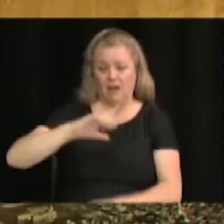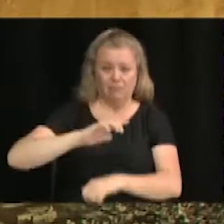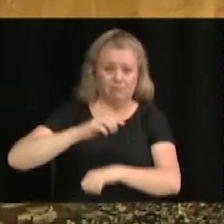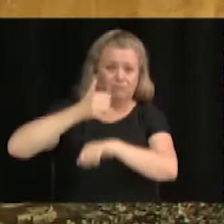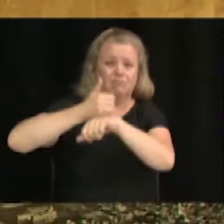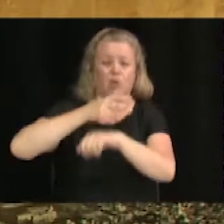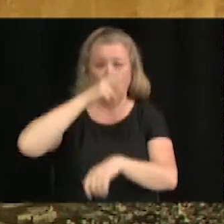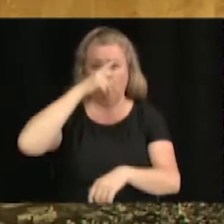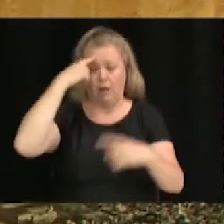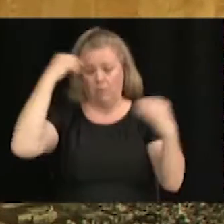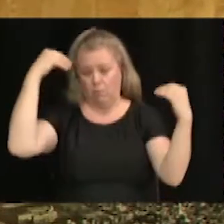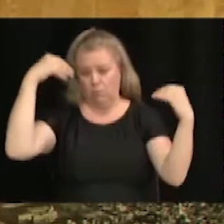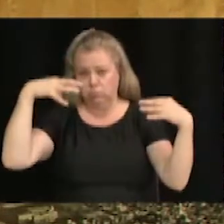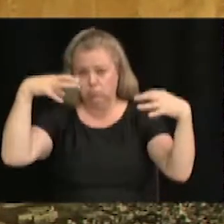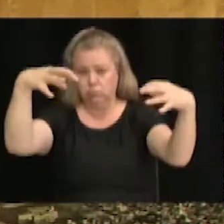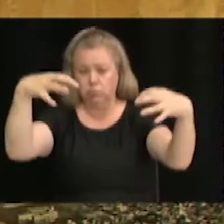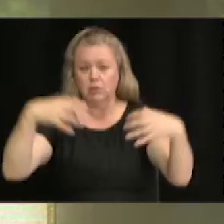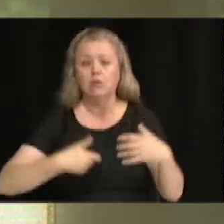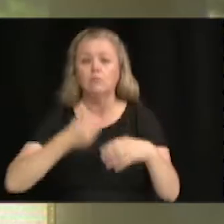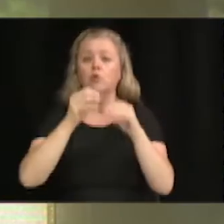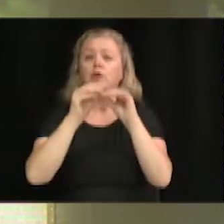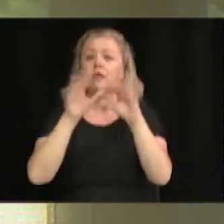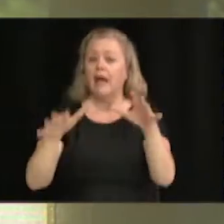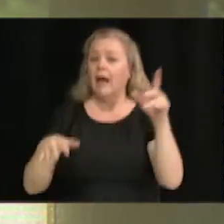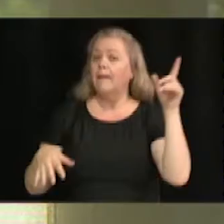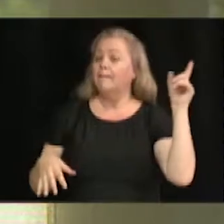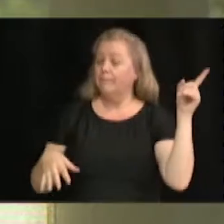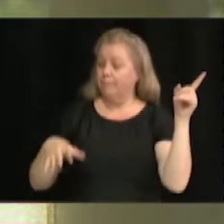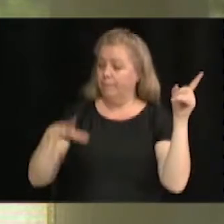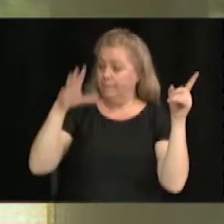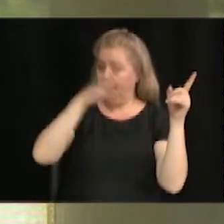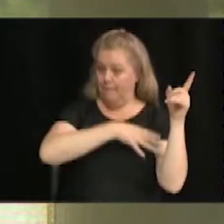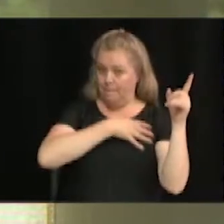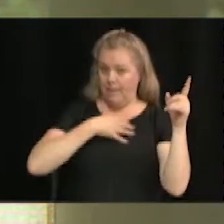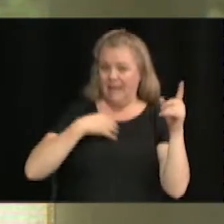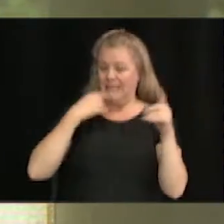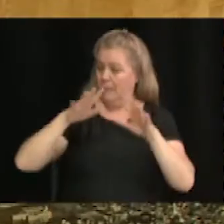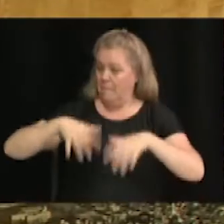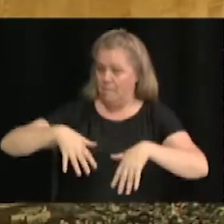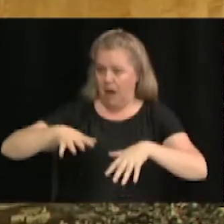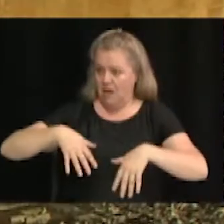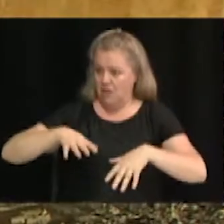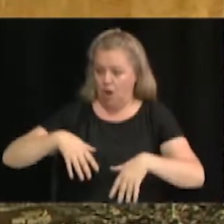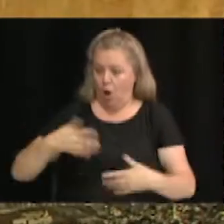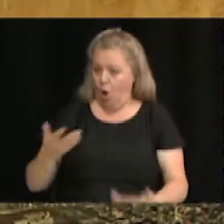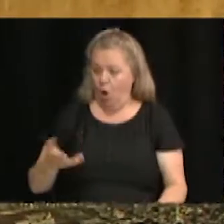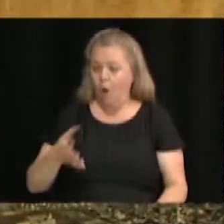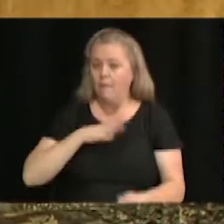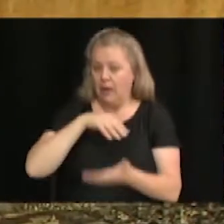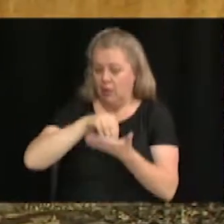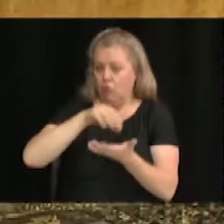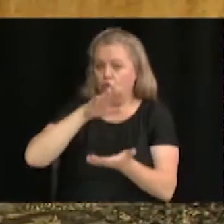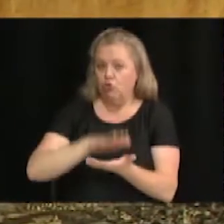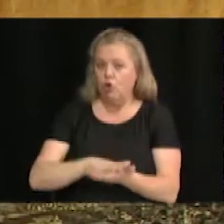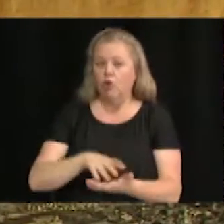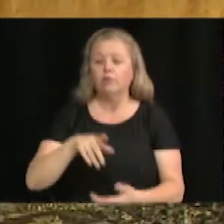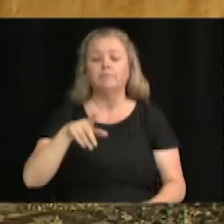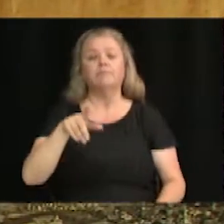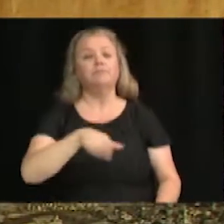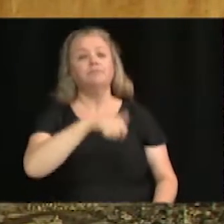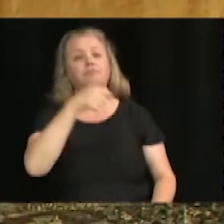va être éclairé suffisamment. Pas encore, mais je prends note de votre suggestion. Merci. Et ma vraie question, le parc,